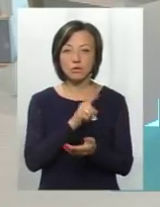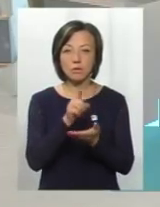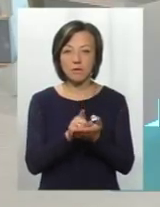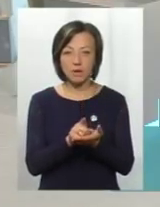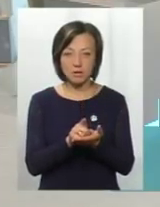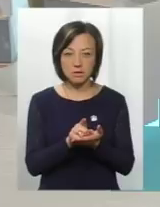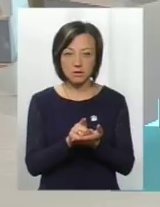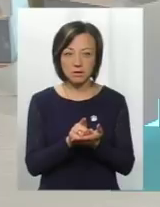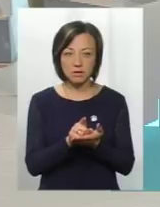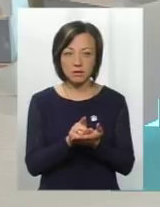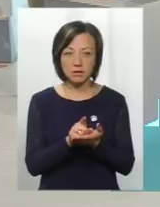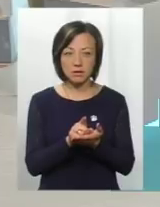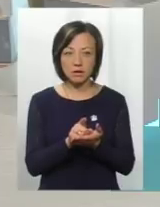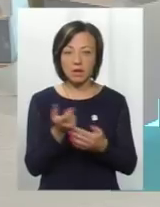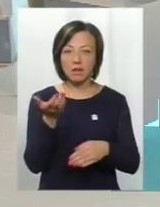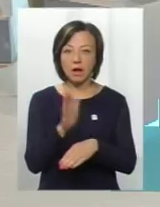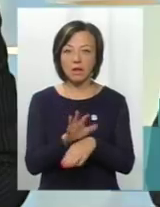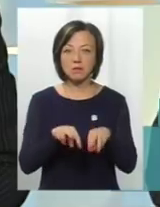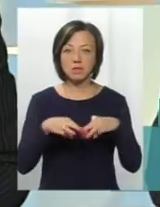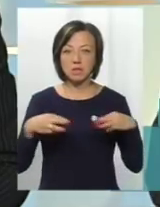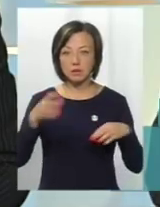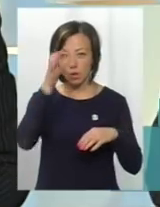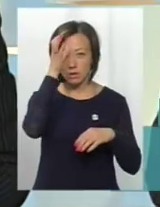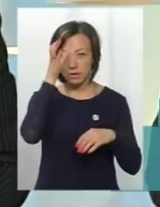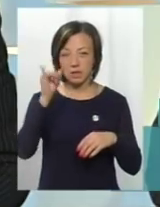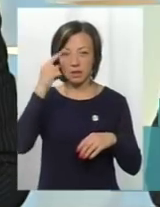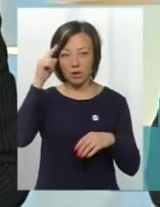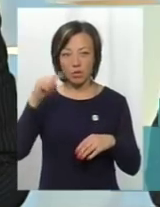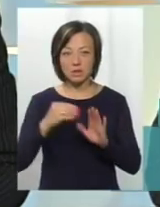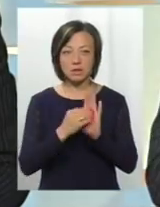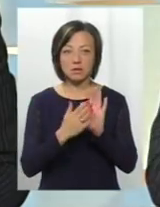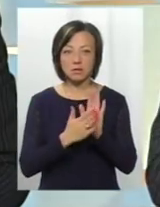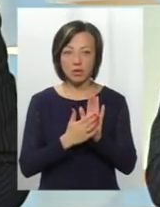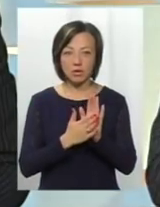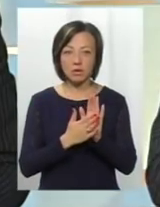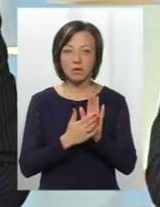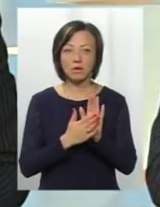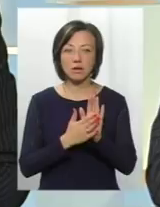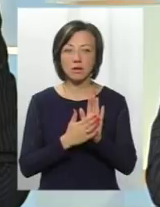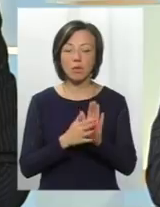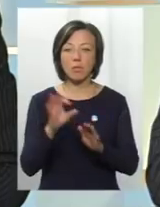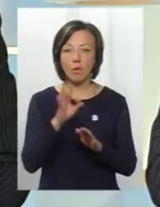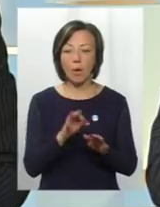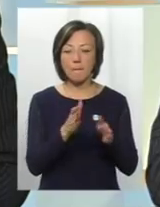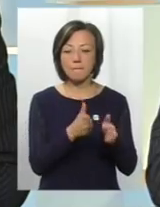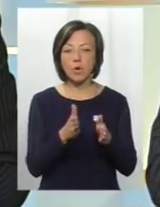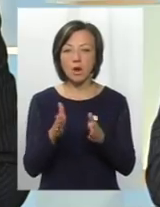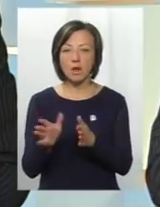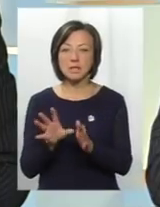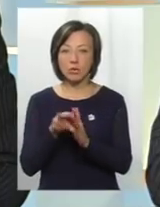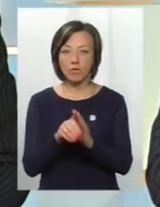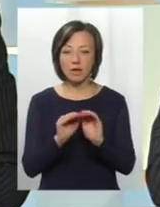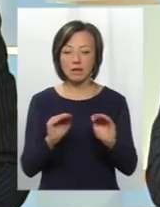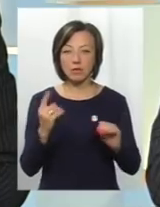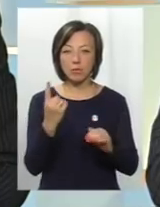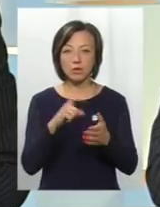наказ Міністерства освіти і науки, який зареєстрований в Міністерстві юстиції, про порядок зарахування учнів